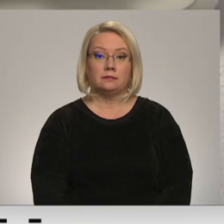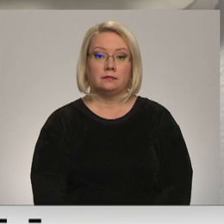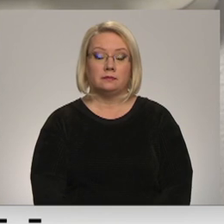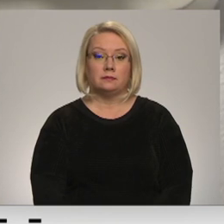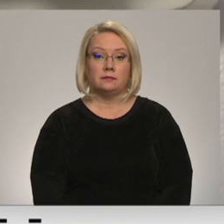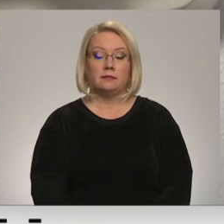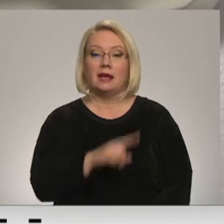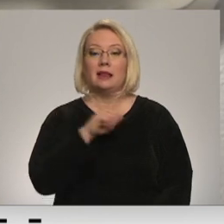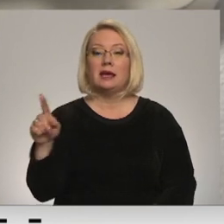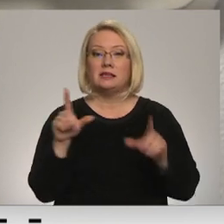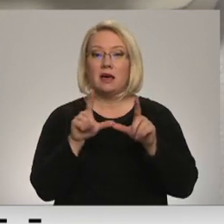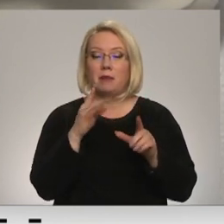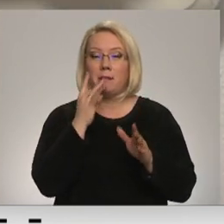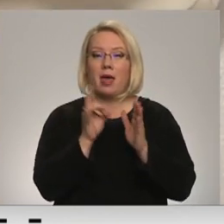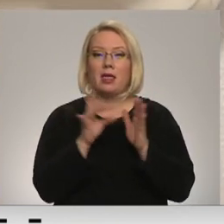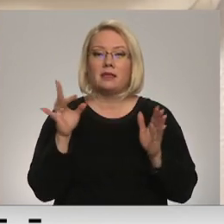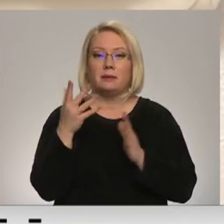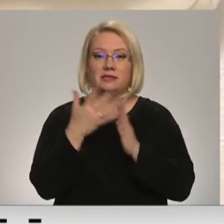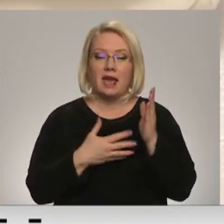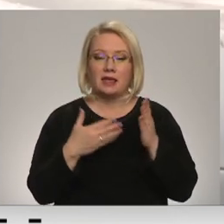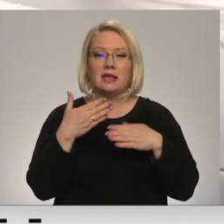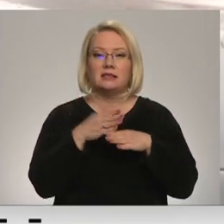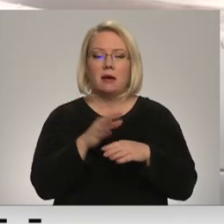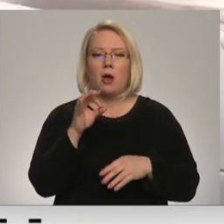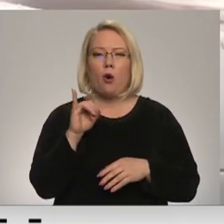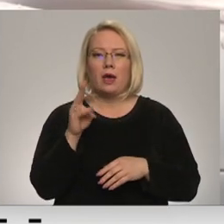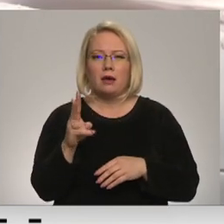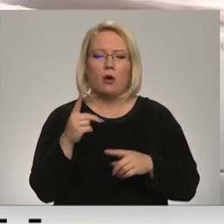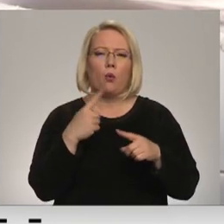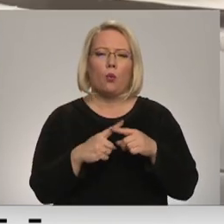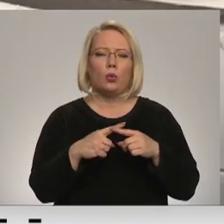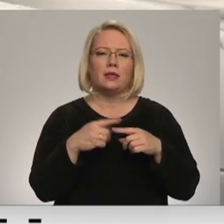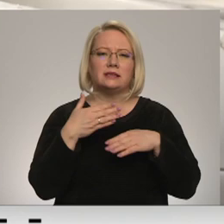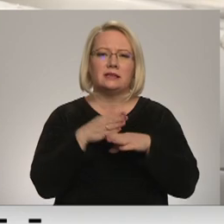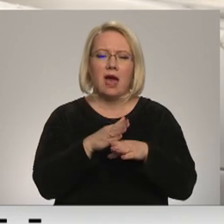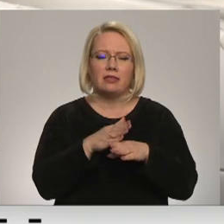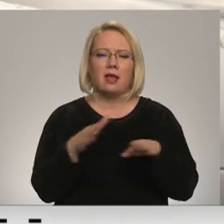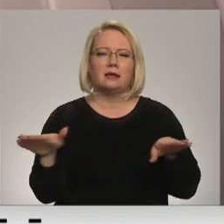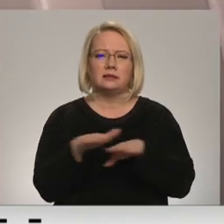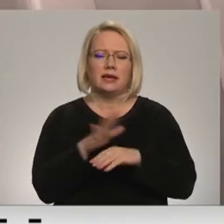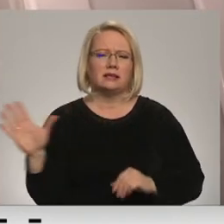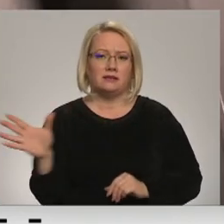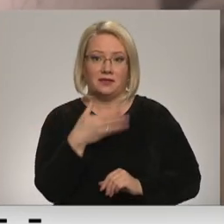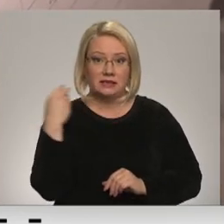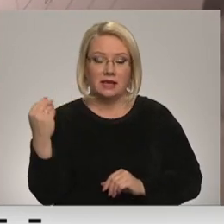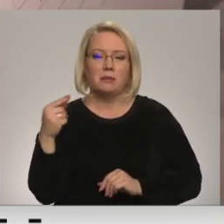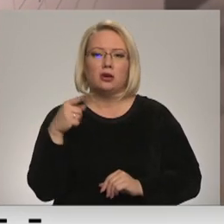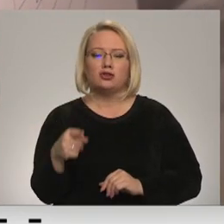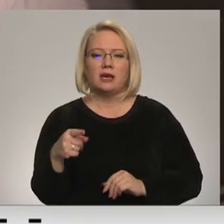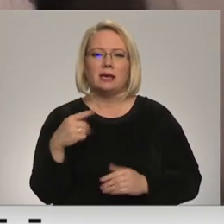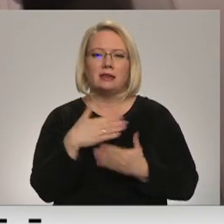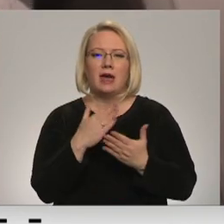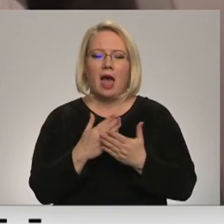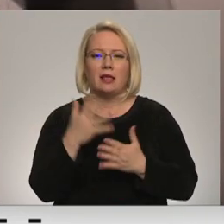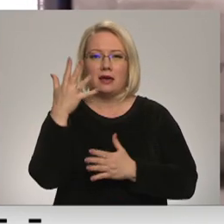Līdz aprīlim elektrības rēķinu sadalas par OIK un sadali apmaksās pilnīgi visiem. Šī sadaļa rēķinos, ko